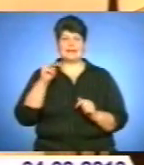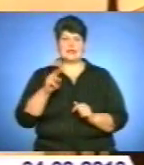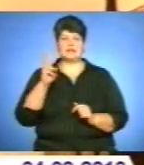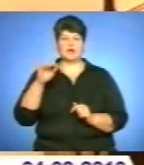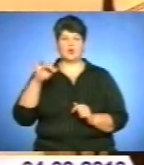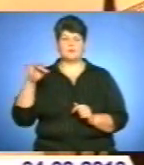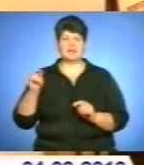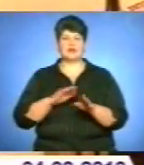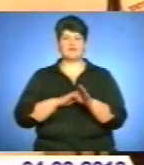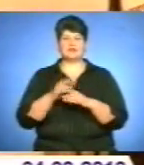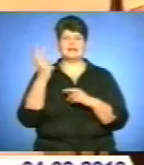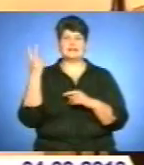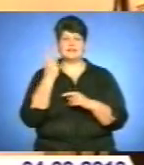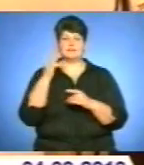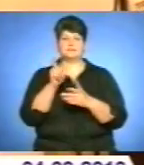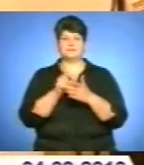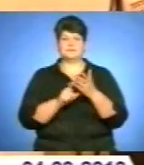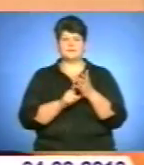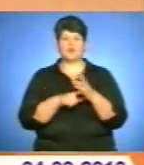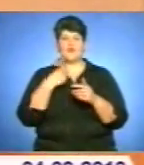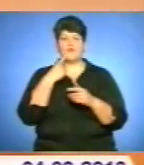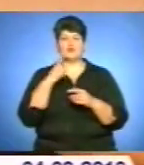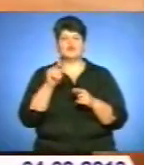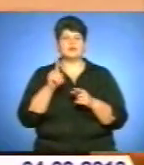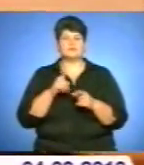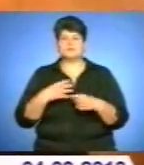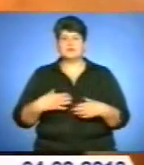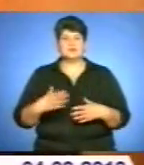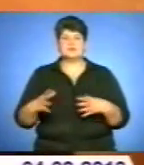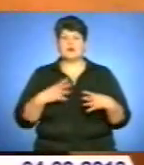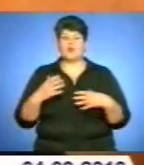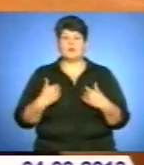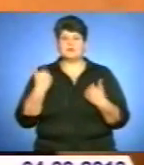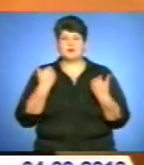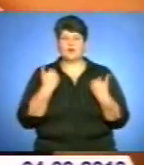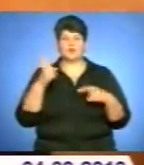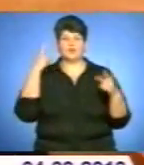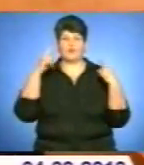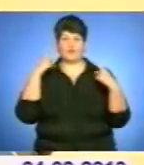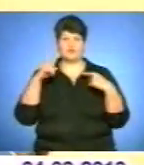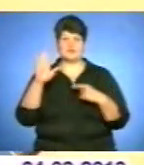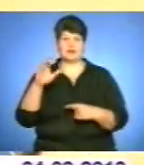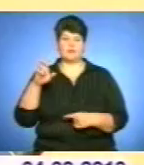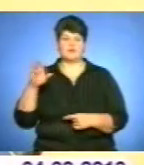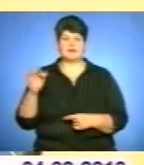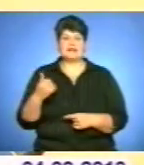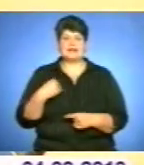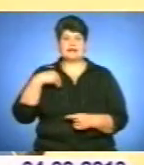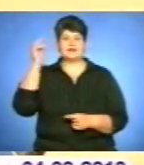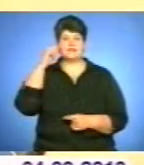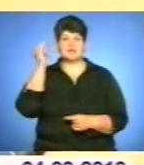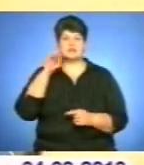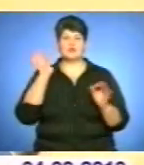виконувала дві колядки в його обробці, каже, що захоплюється творчістю Василя Барвінського. Я навчалася також в